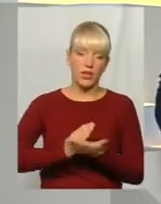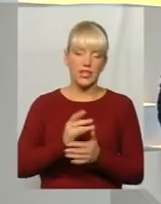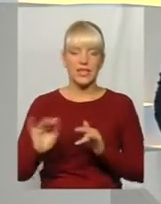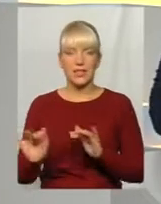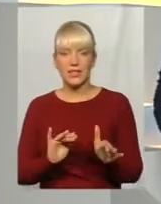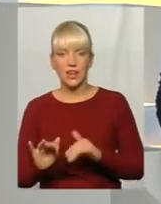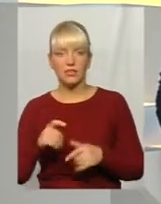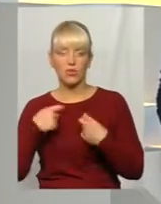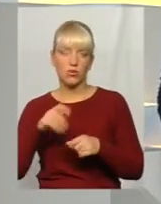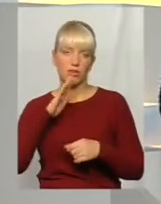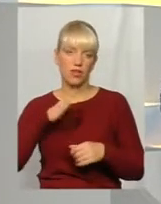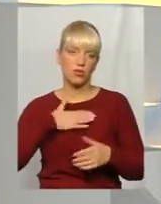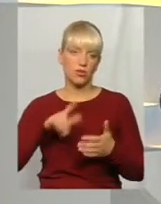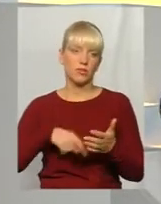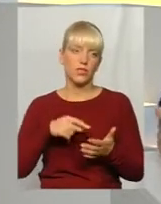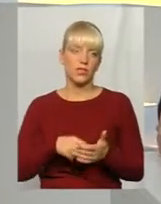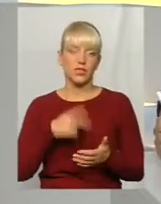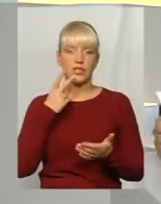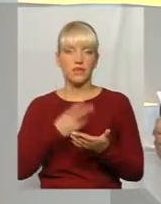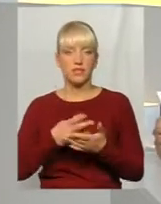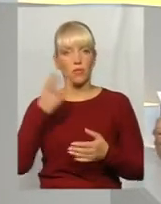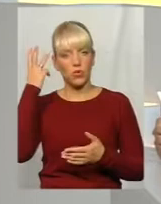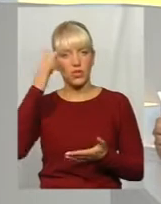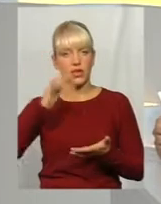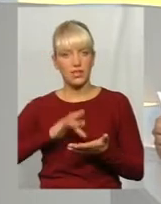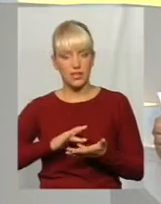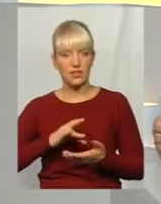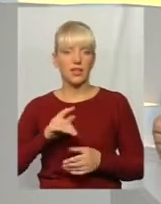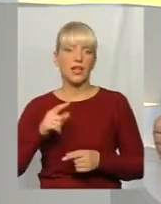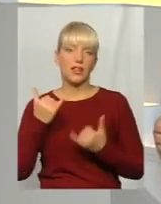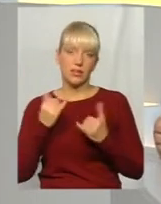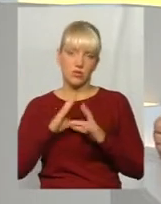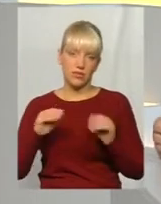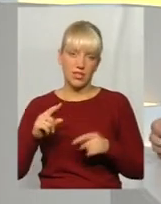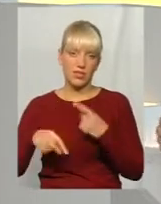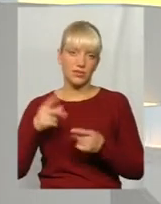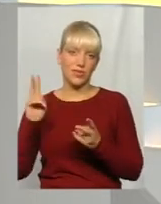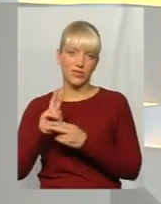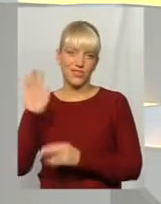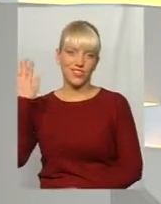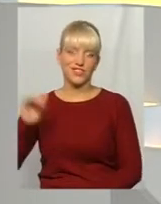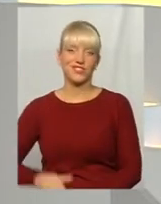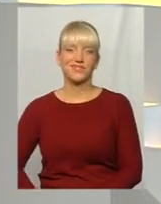продажів нашого міста. Ось дивіться канал «Поділля Центр». А на сьогодні все. До наступних зустрічей.